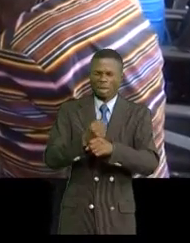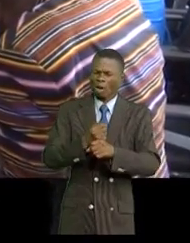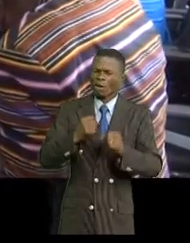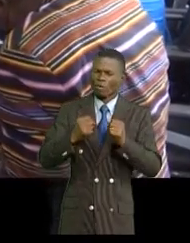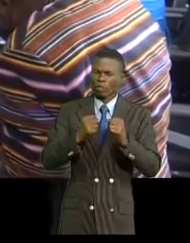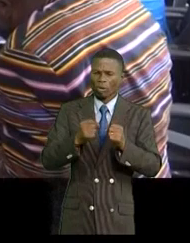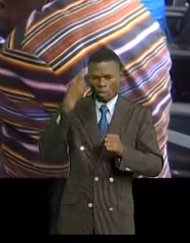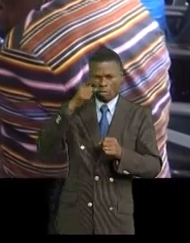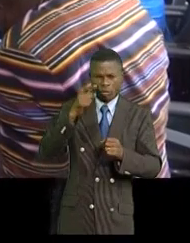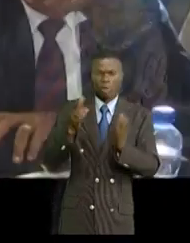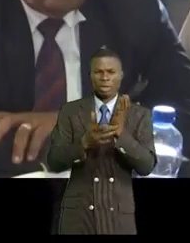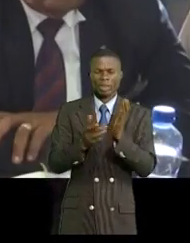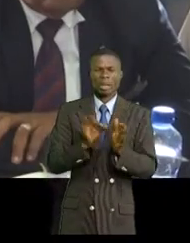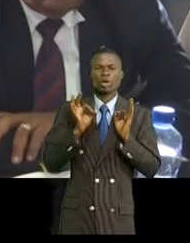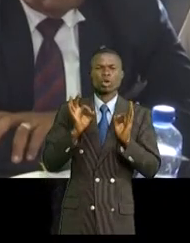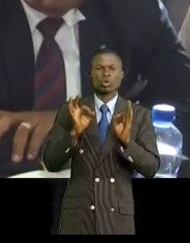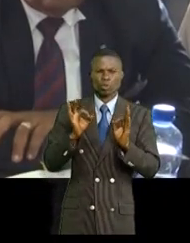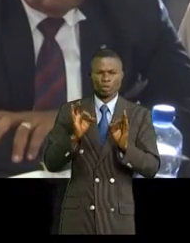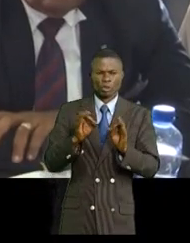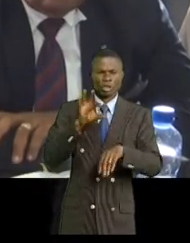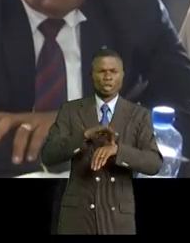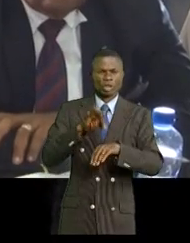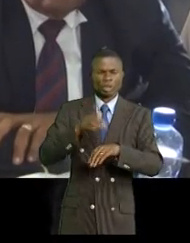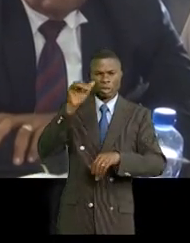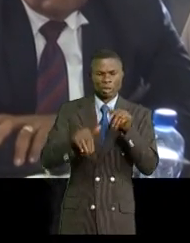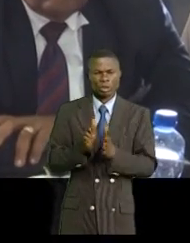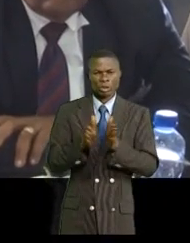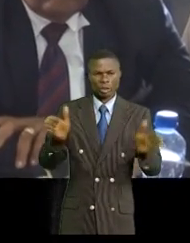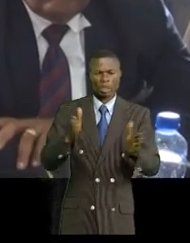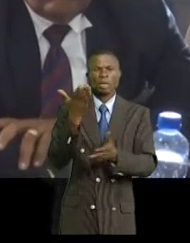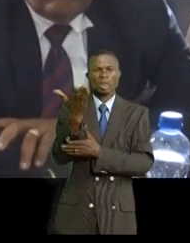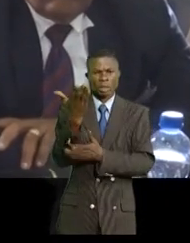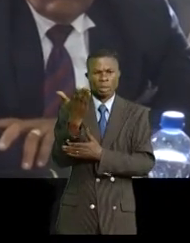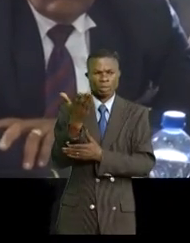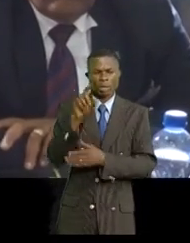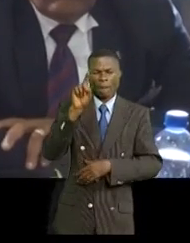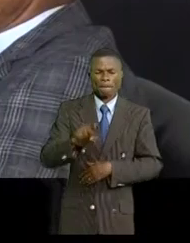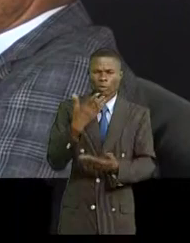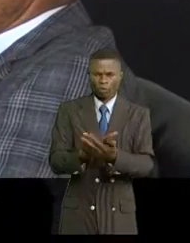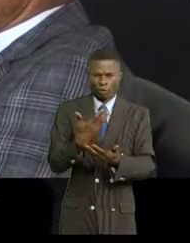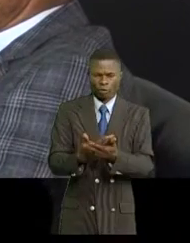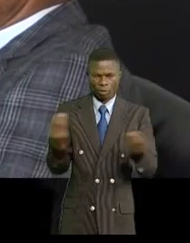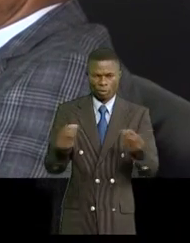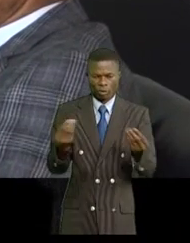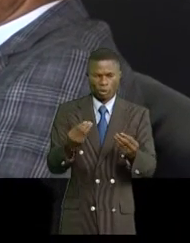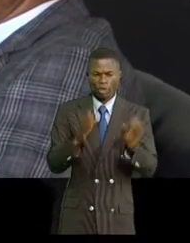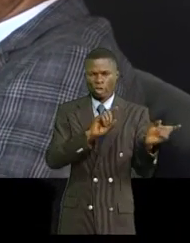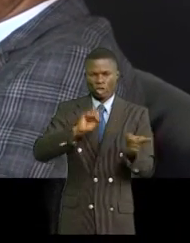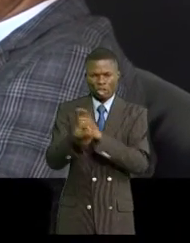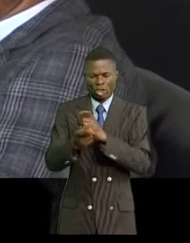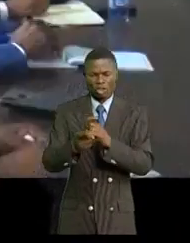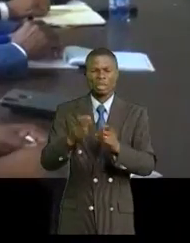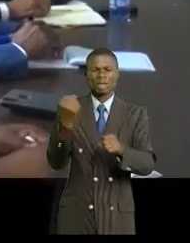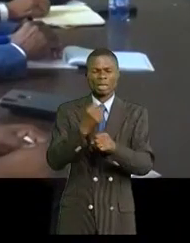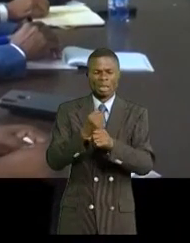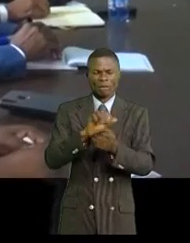-mêmes pour une nouvelle feuille de route. Une occasion pour le secrétaire général de solliciter quelques besoins urgents en vue d'améliorer les conditions de